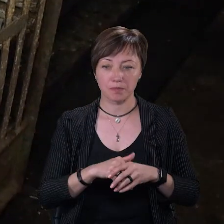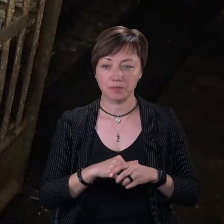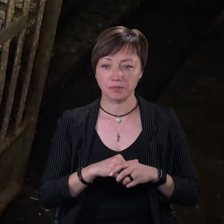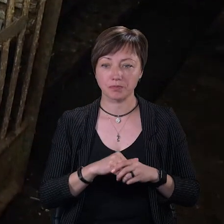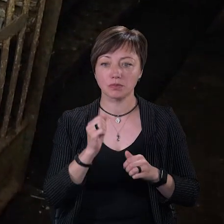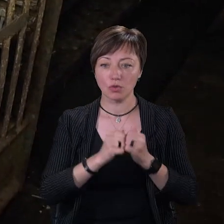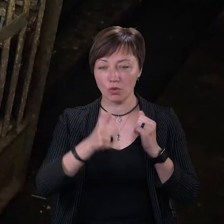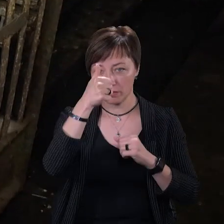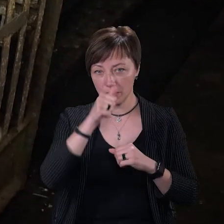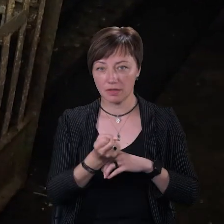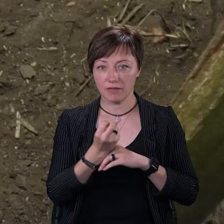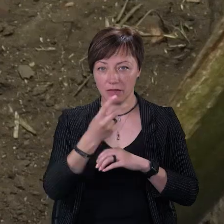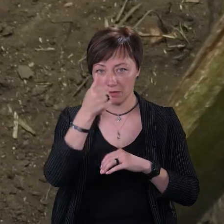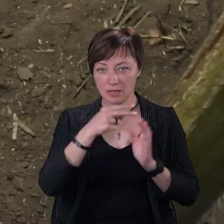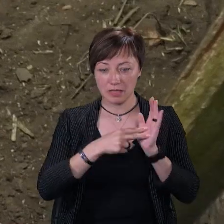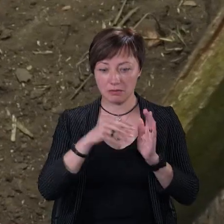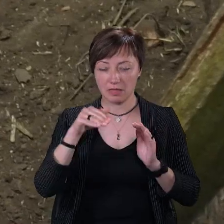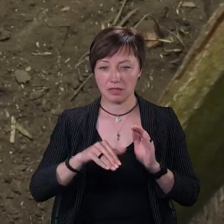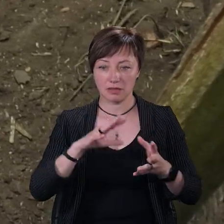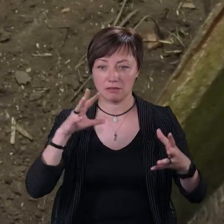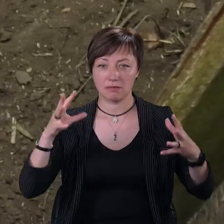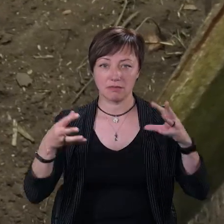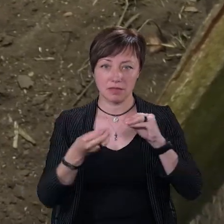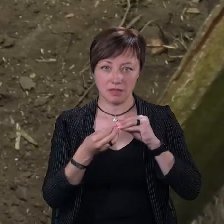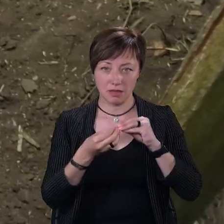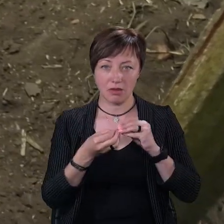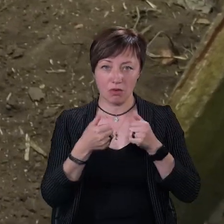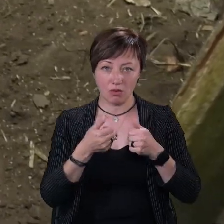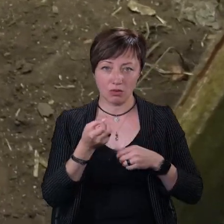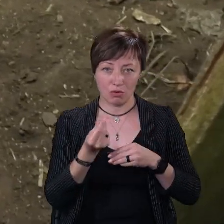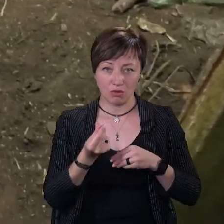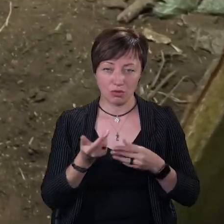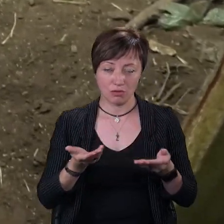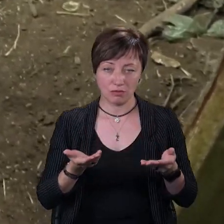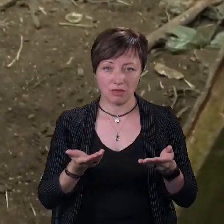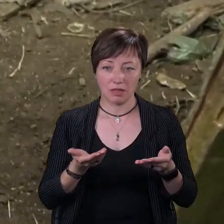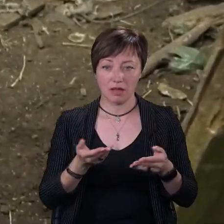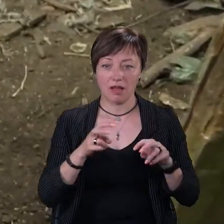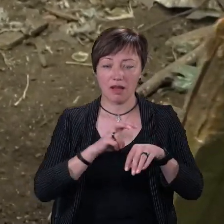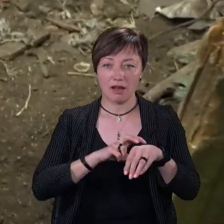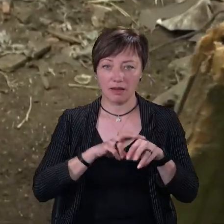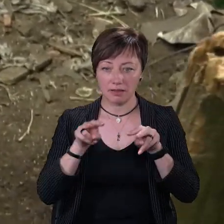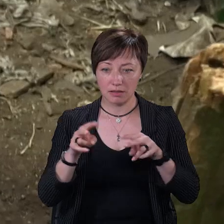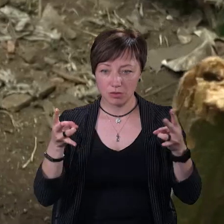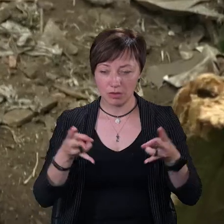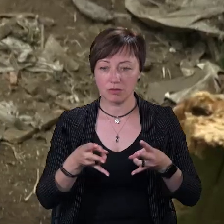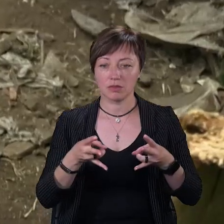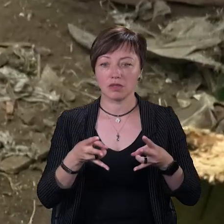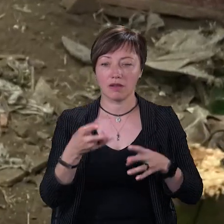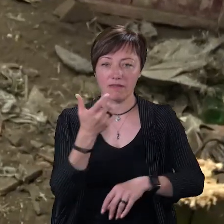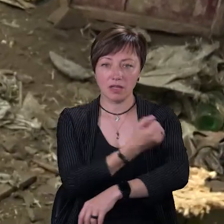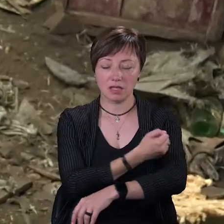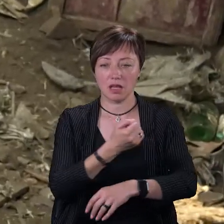Кожного місяця 12 місяців по 7 тисяч – це гарні гроші. Крім того, ветеринарний нагляд потрібен, потрібна